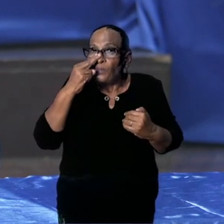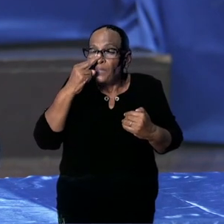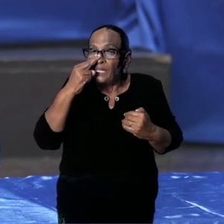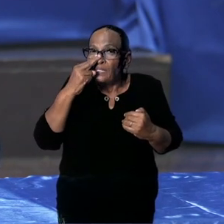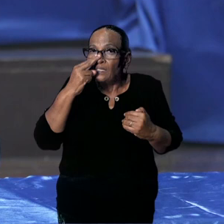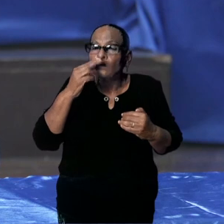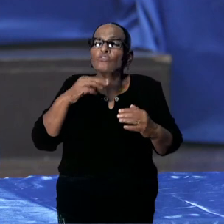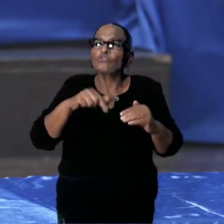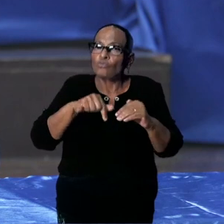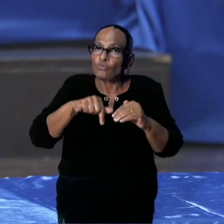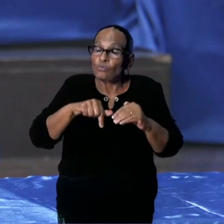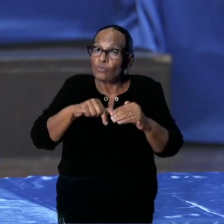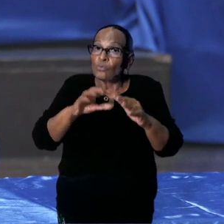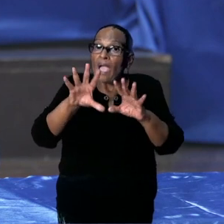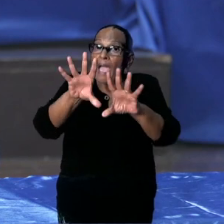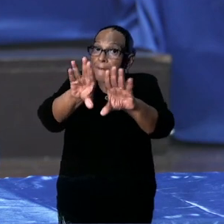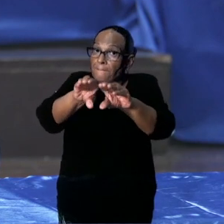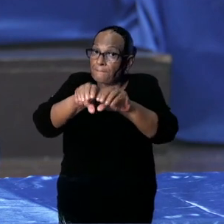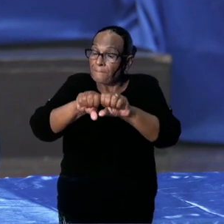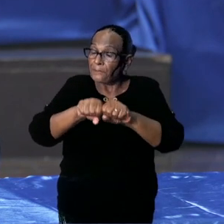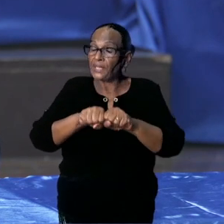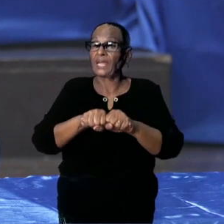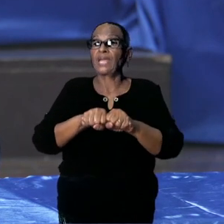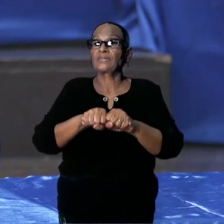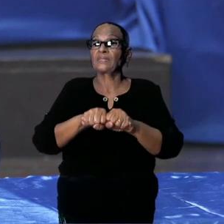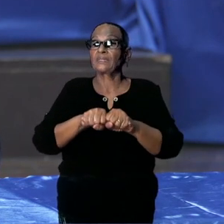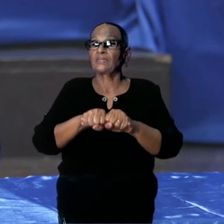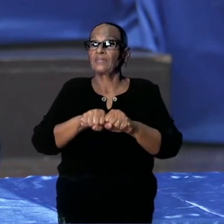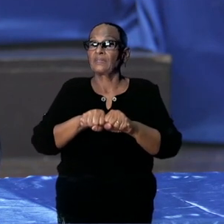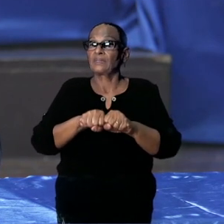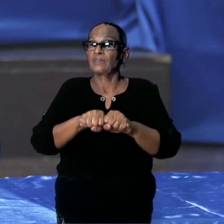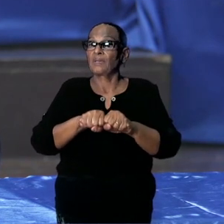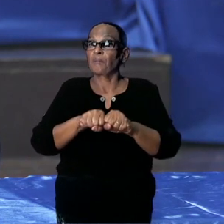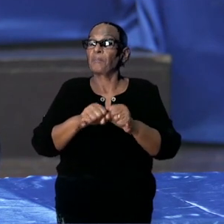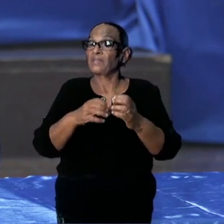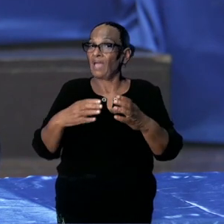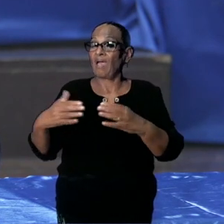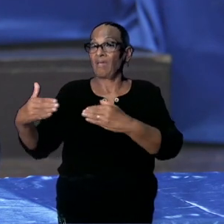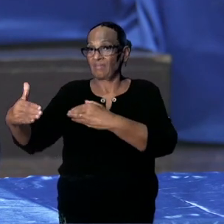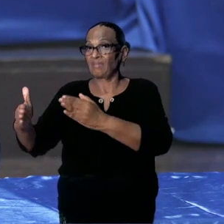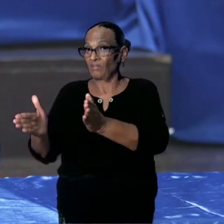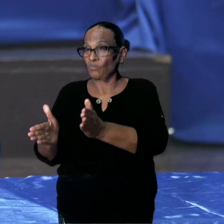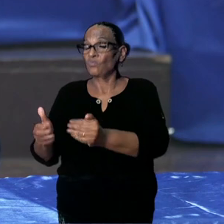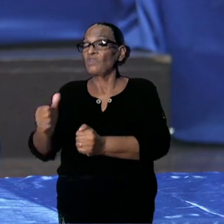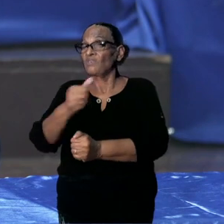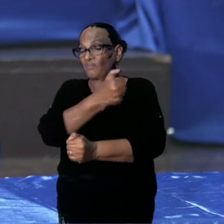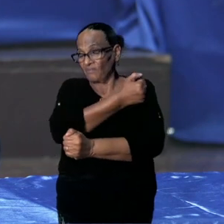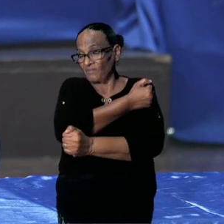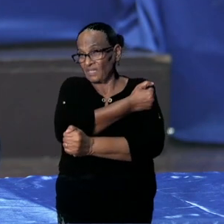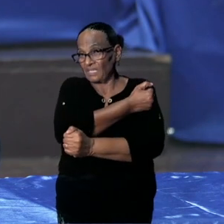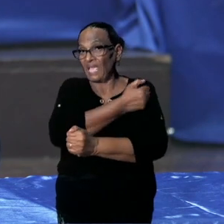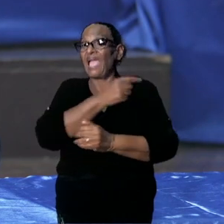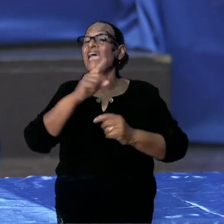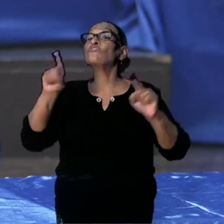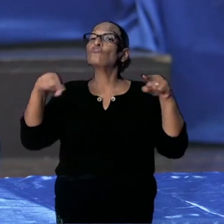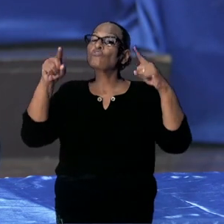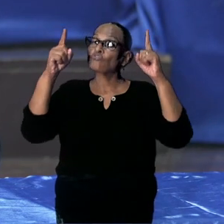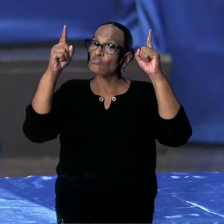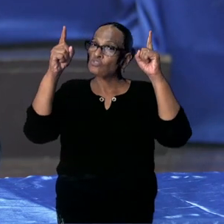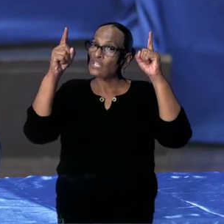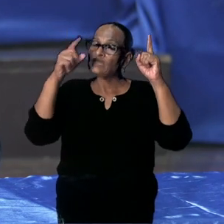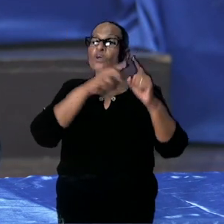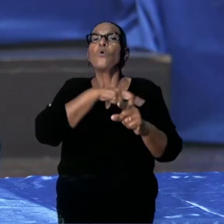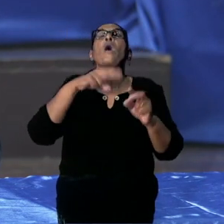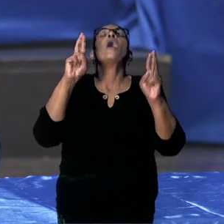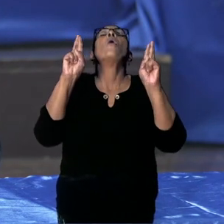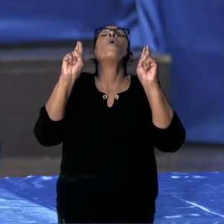wat we tot nu toe hebben bereikt, met het concielen van het aantal dosisvaccin, en met de successen hopen